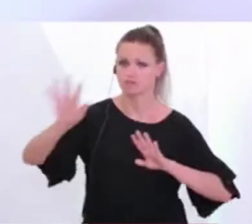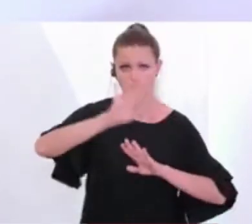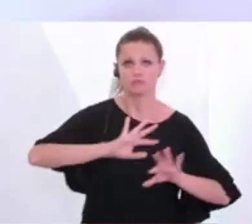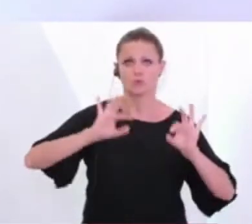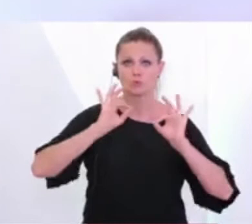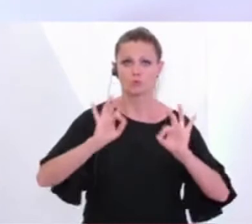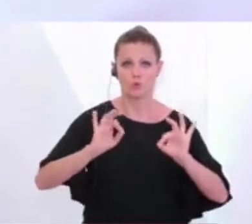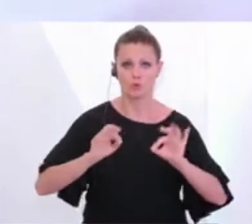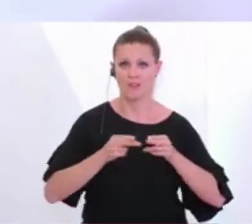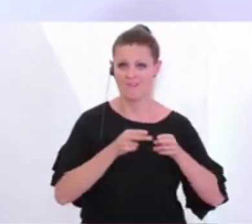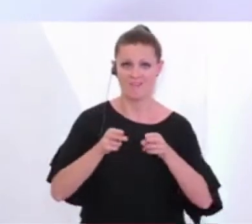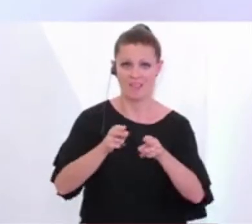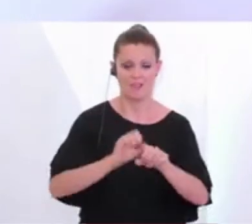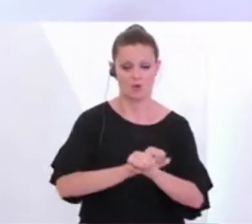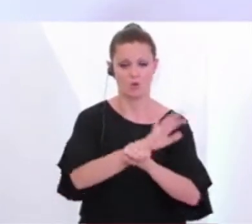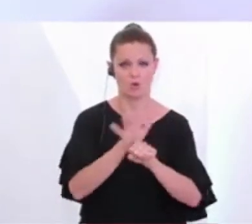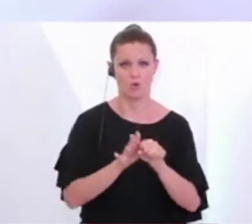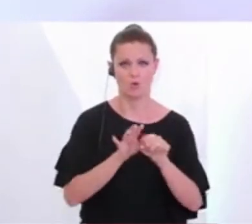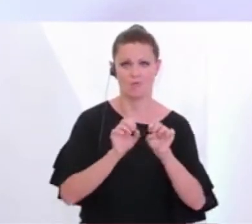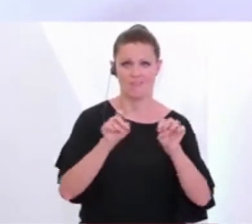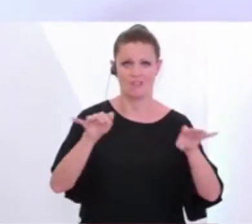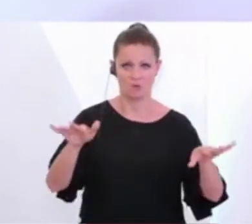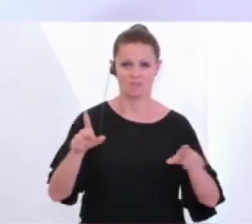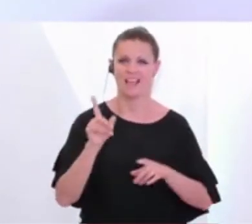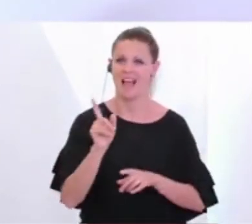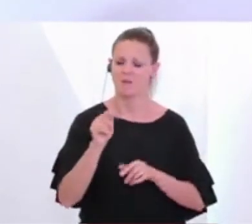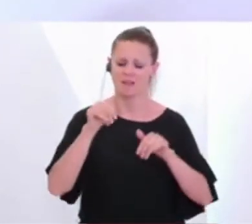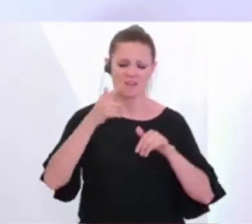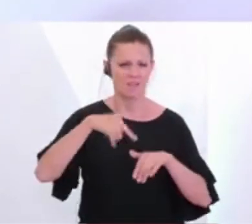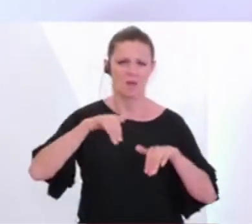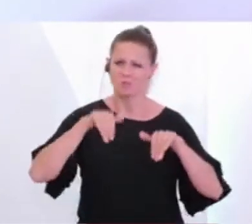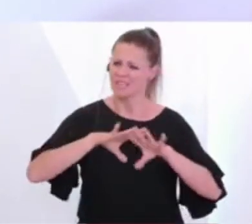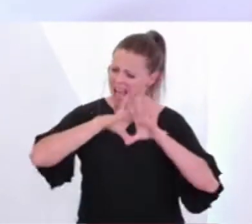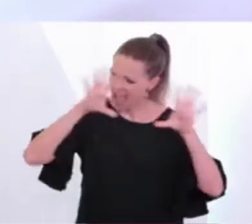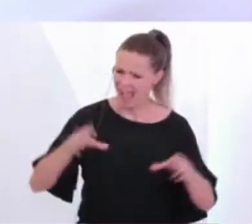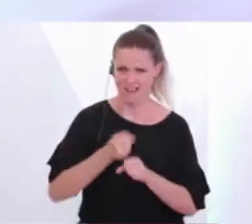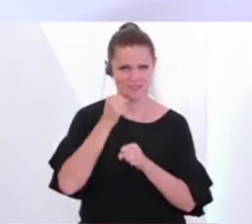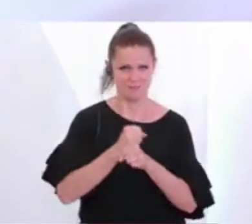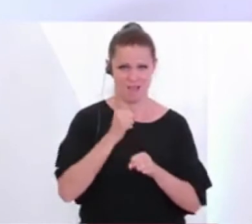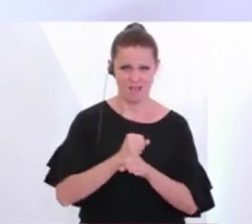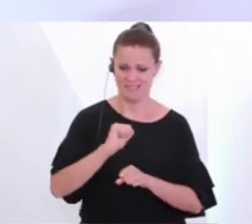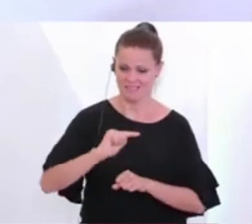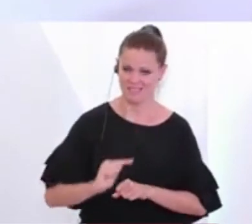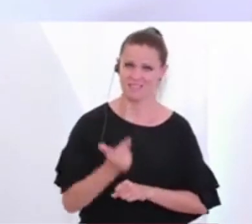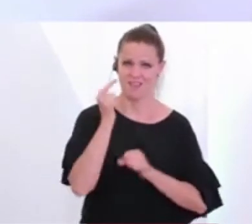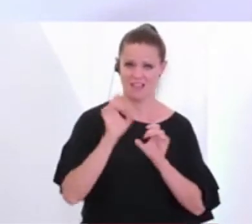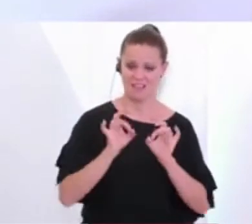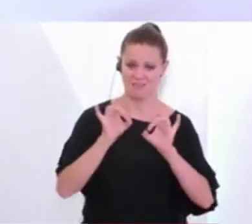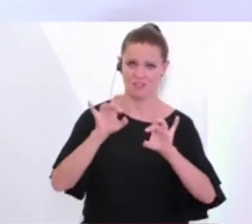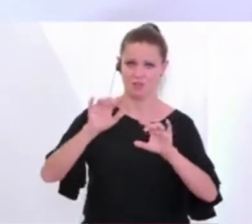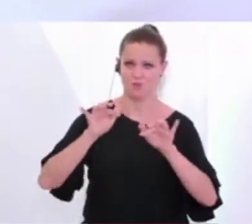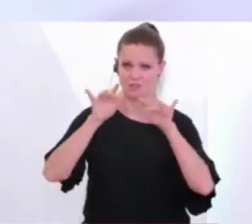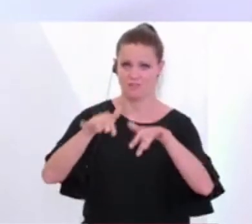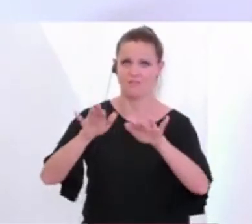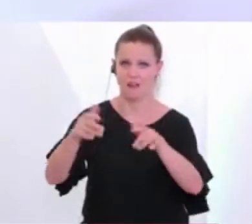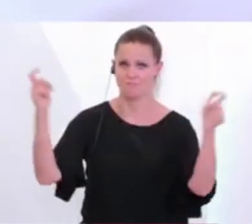was das Coronavirus betrifft. Und wir müssen jetzt alles tun, damit wir keine weitere Infektionswelle in